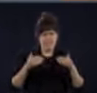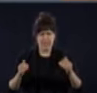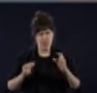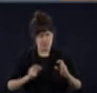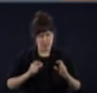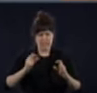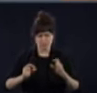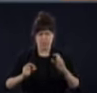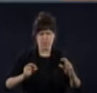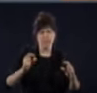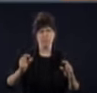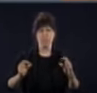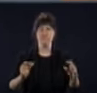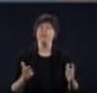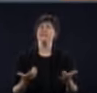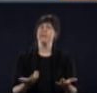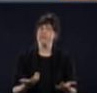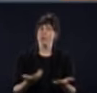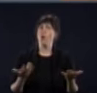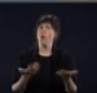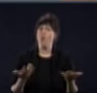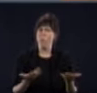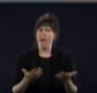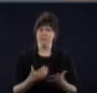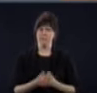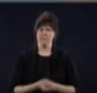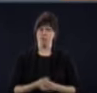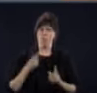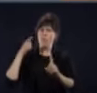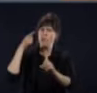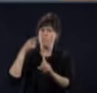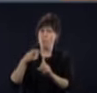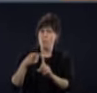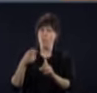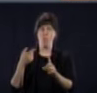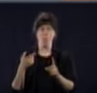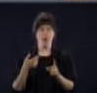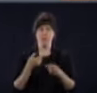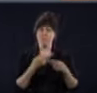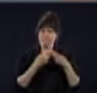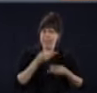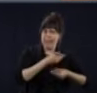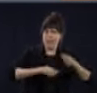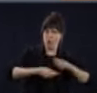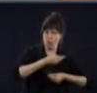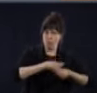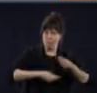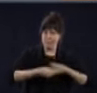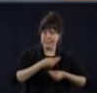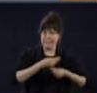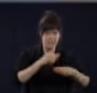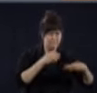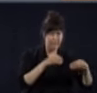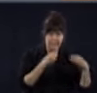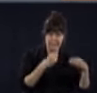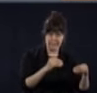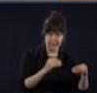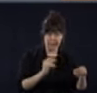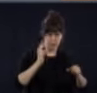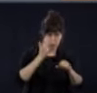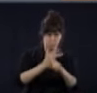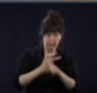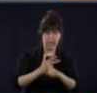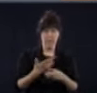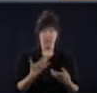faut voir que c'est surtout pour permettre aux activités, je vous dirais, commerciales de vie de se faire. Ce n'est pas une invitation